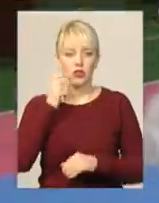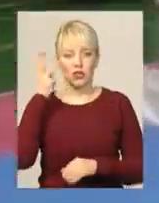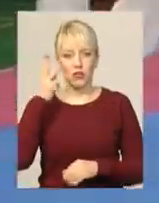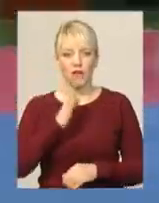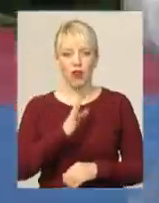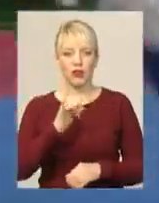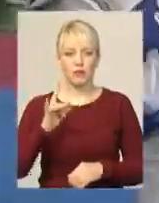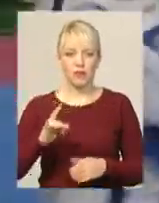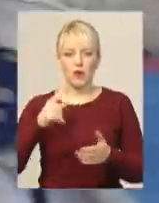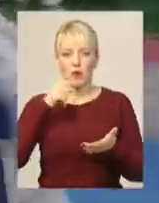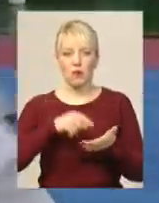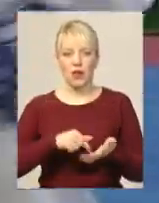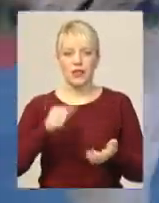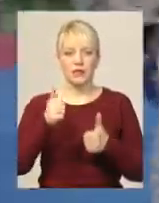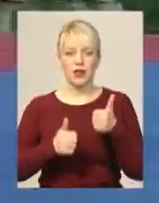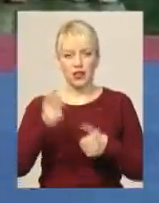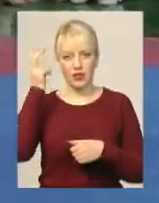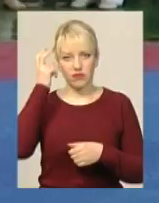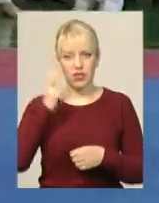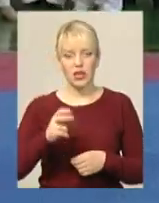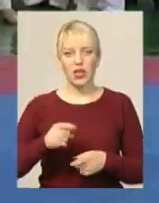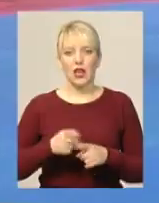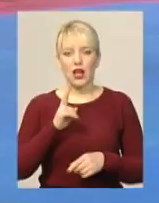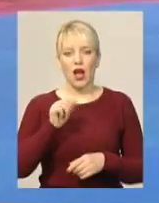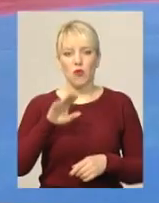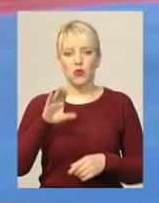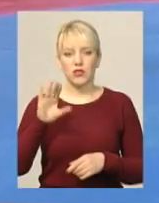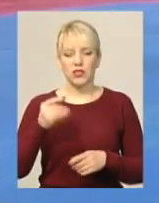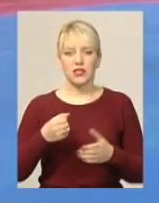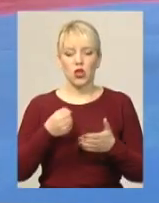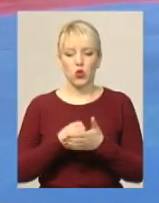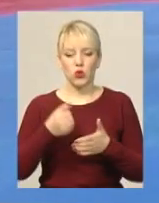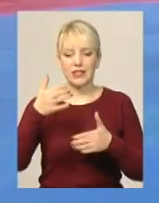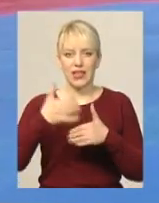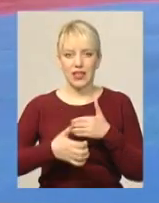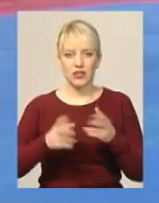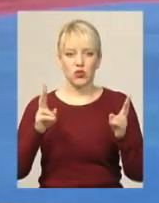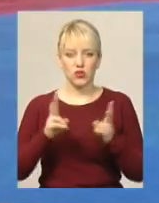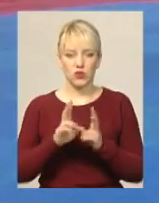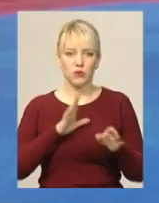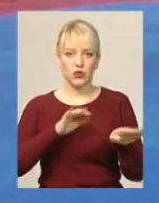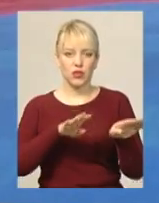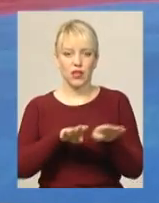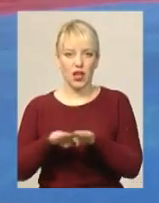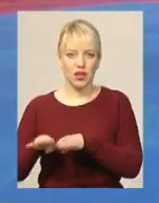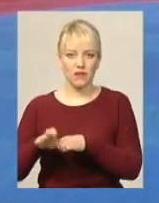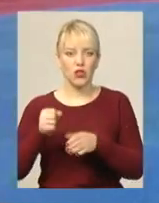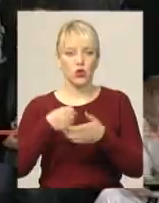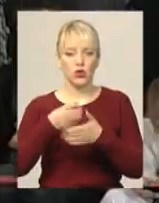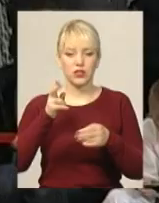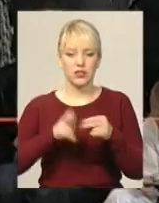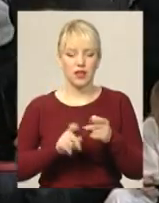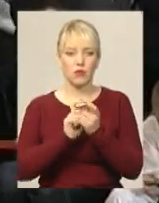Володимиру Маку випало змагатися з киянином Євгеном Капустинським До середини зустрічі спортсмени йшли на рівних та до кінця поєдинку